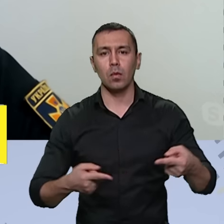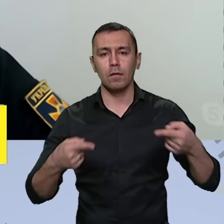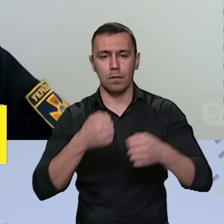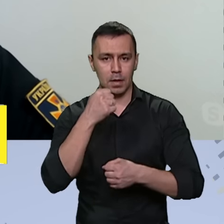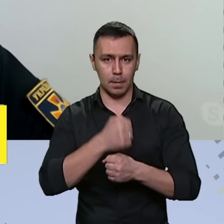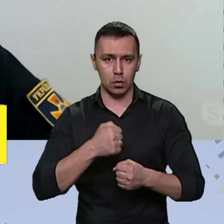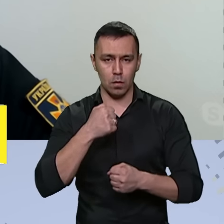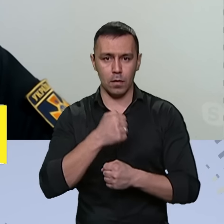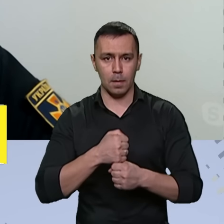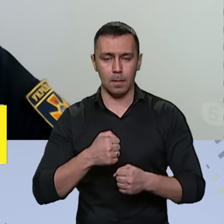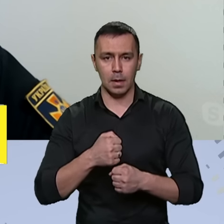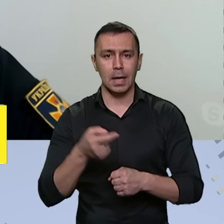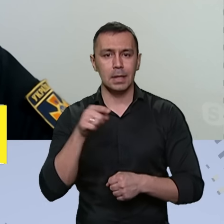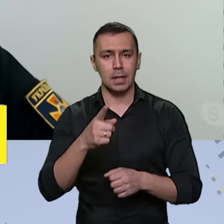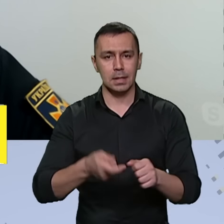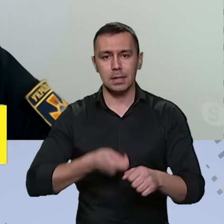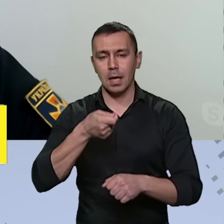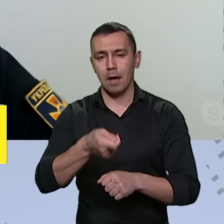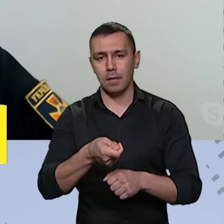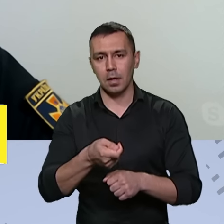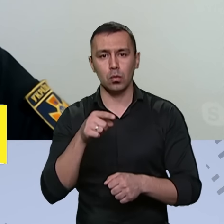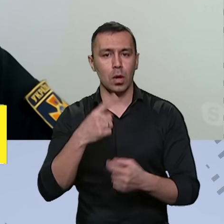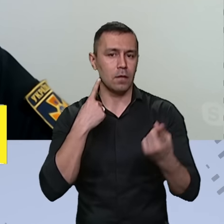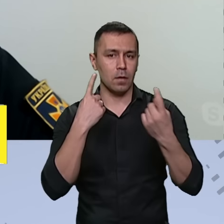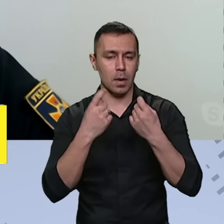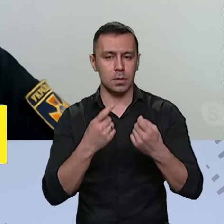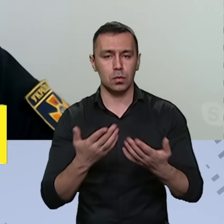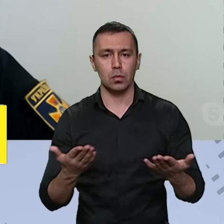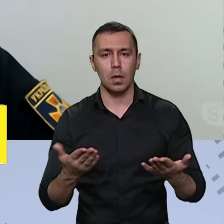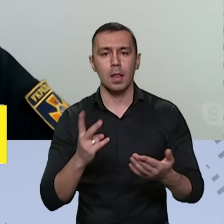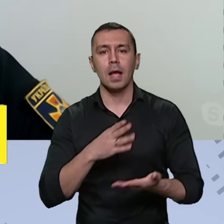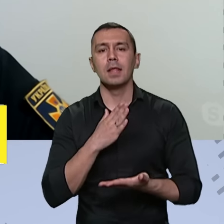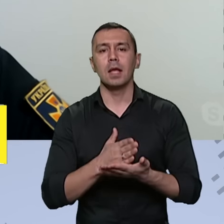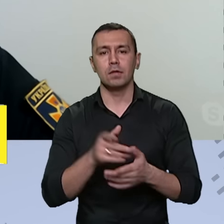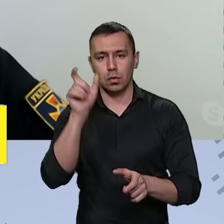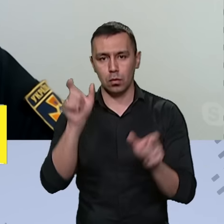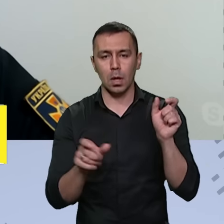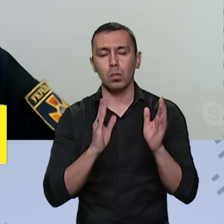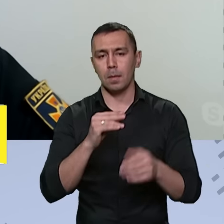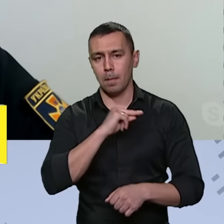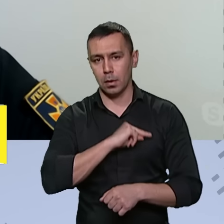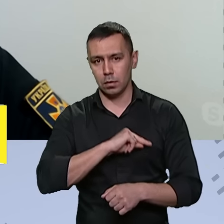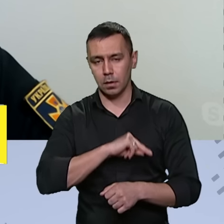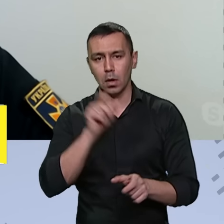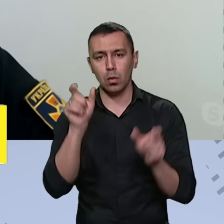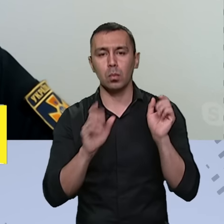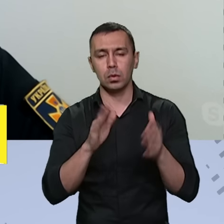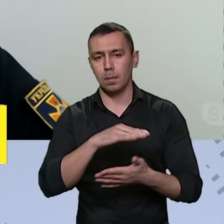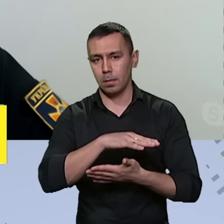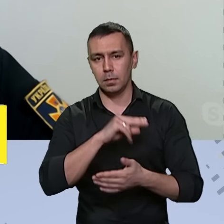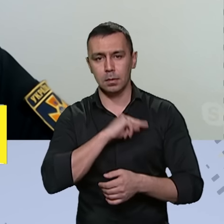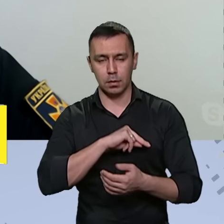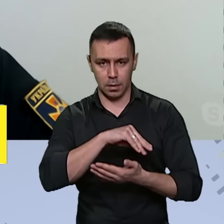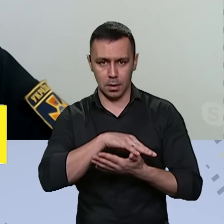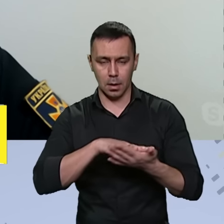саме ті заявки, ту інформацію на наявність людей. Будемо працювати, люди будуть працювати